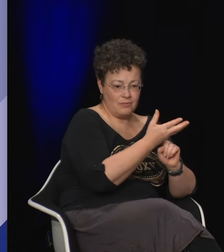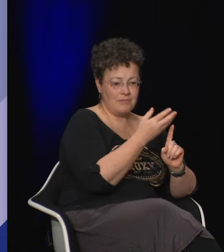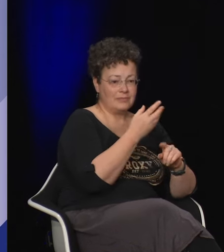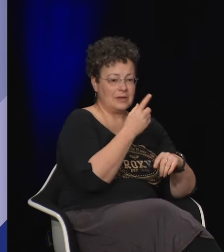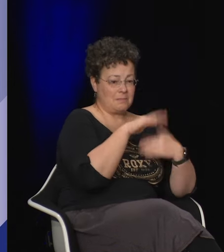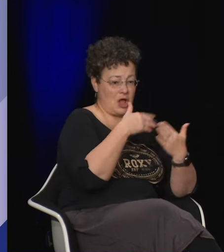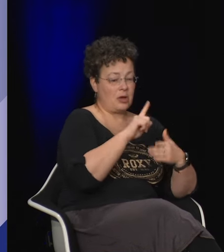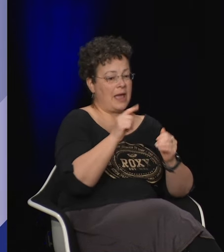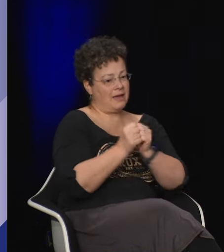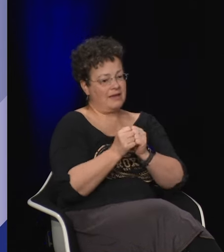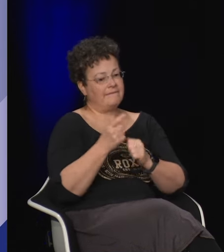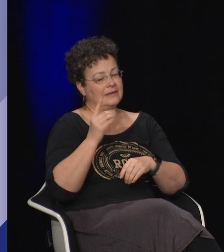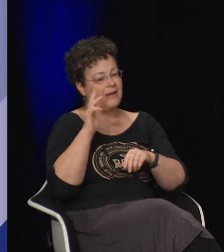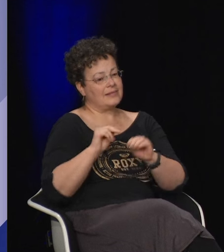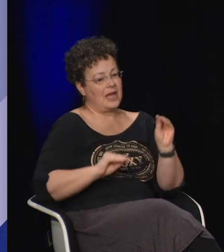alors